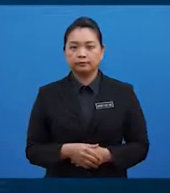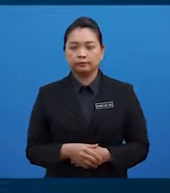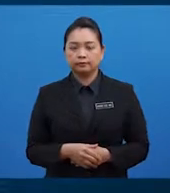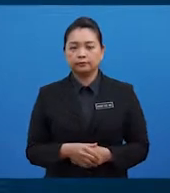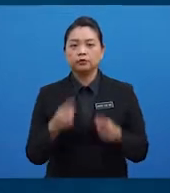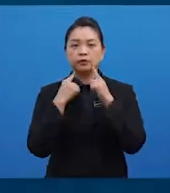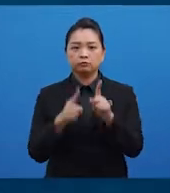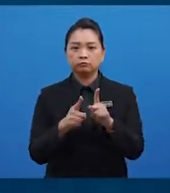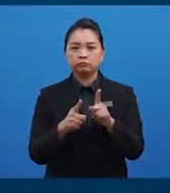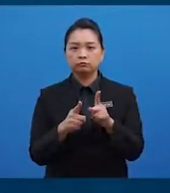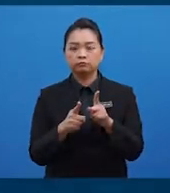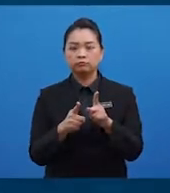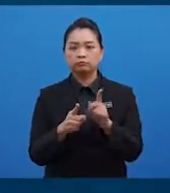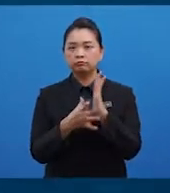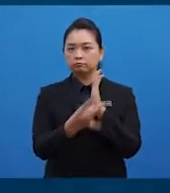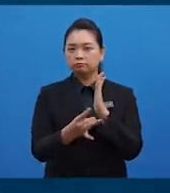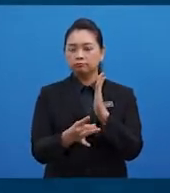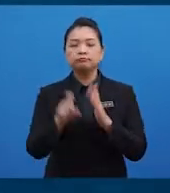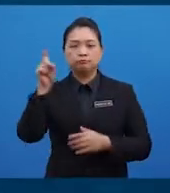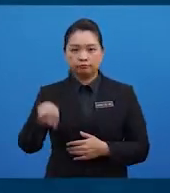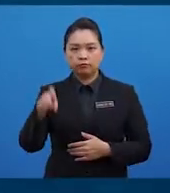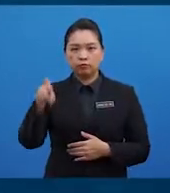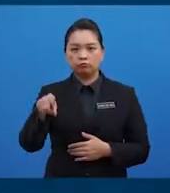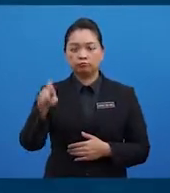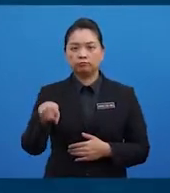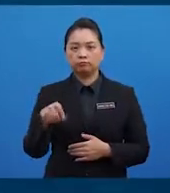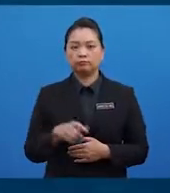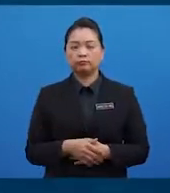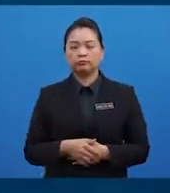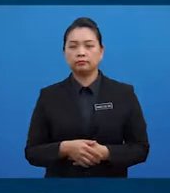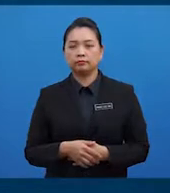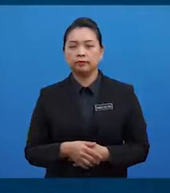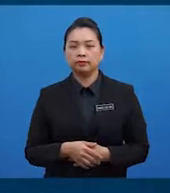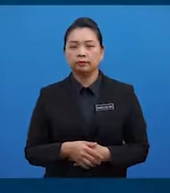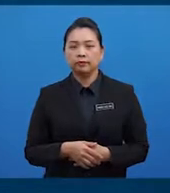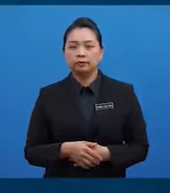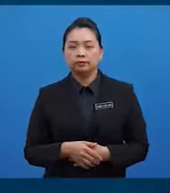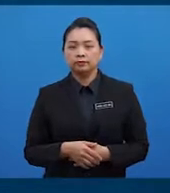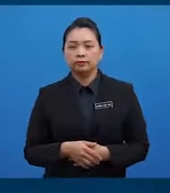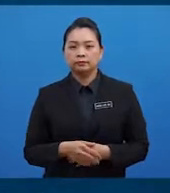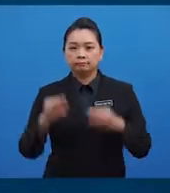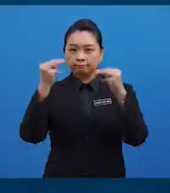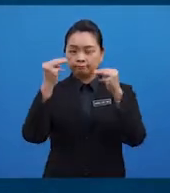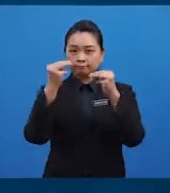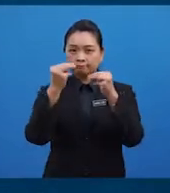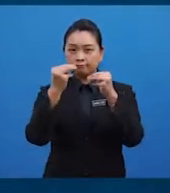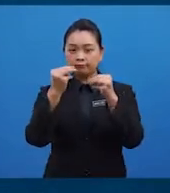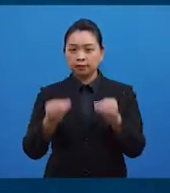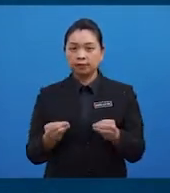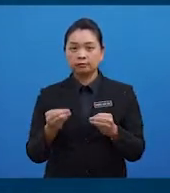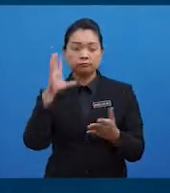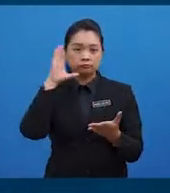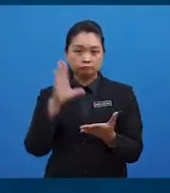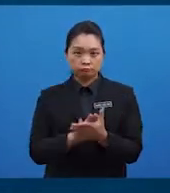Jawapannya adalah lemak diperlukan oleh tubuh badan manusia. Masyarakat mempercayai